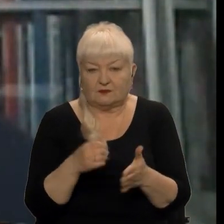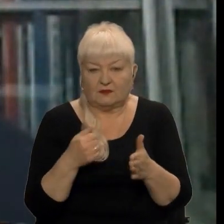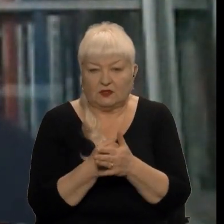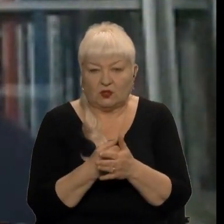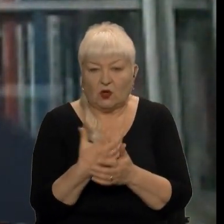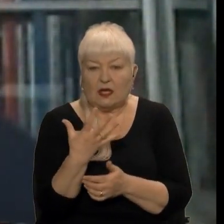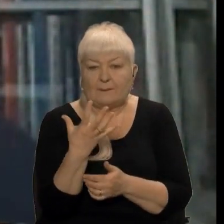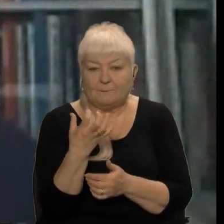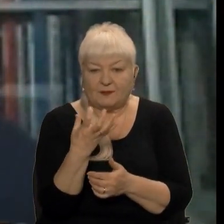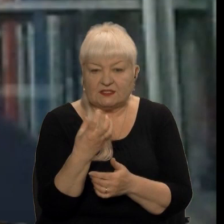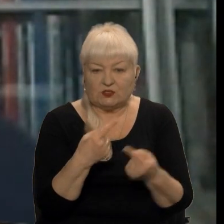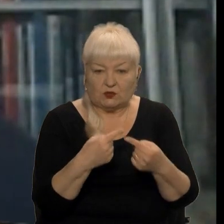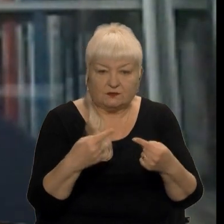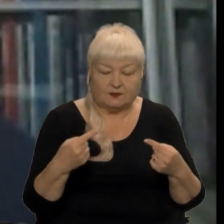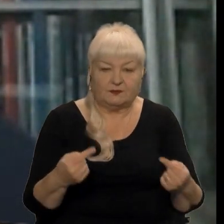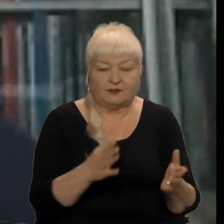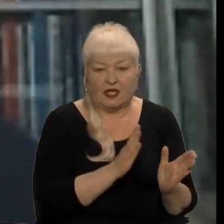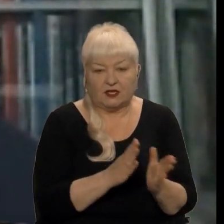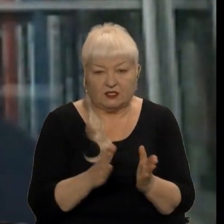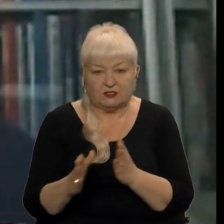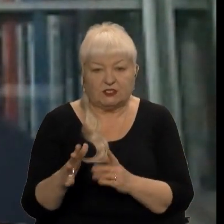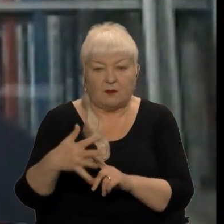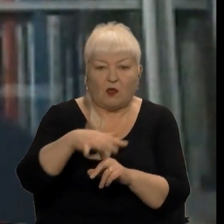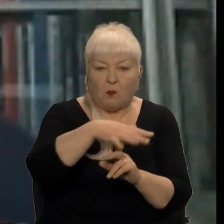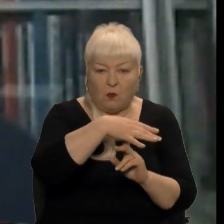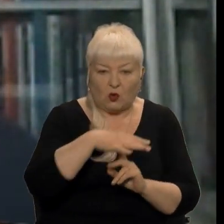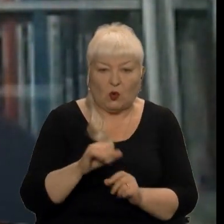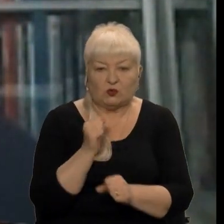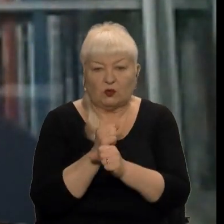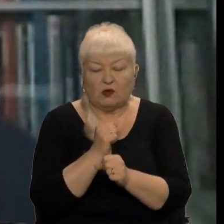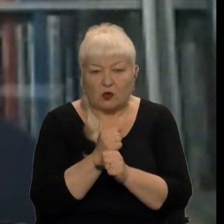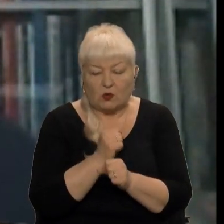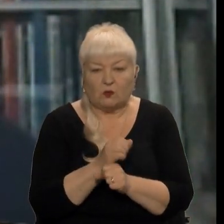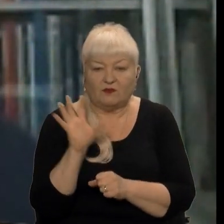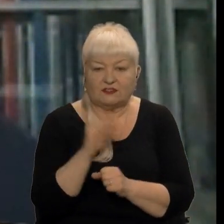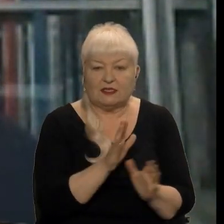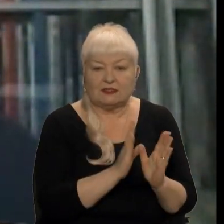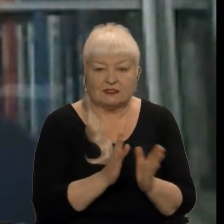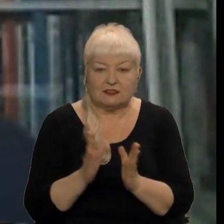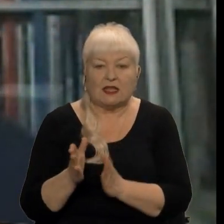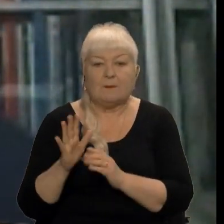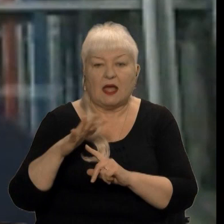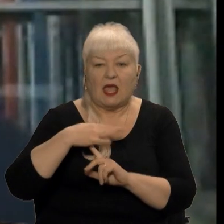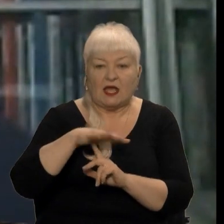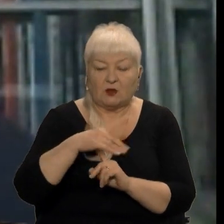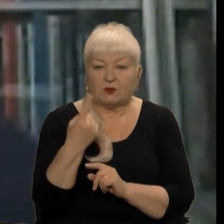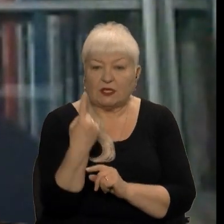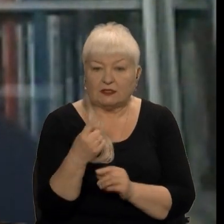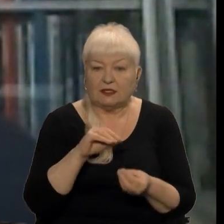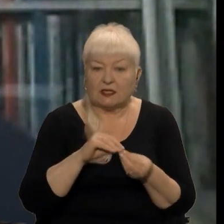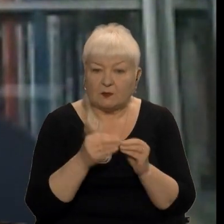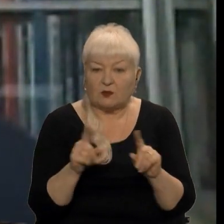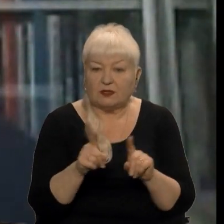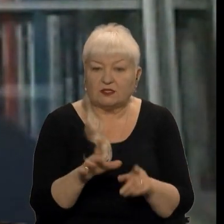параметрів режимів польоту і режимів роботи всіх систем гелікоптера. Єдина проблема, що він